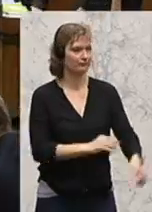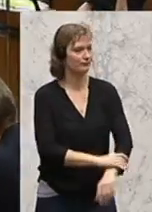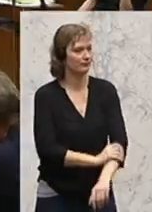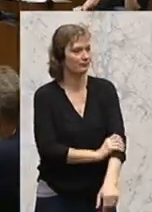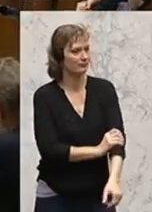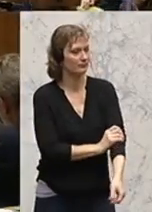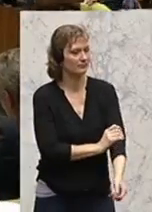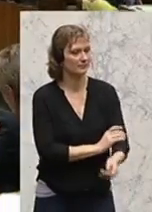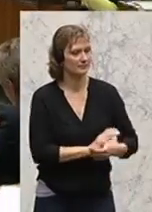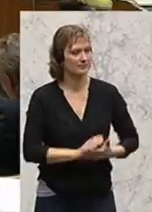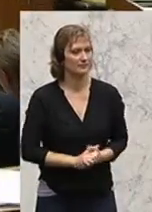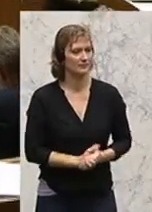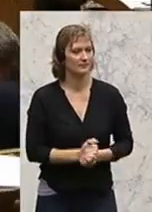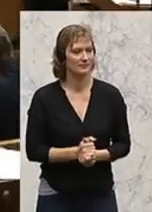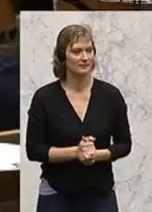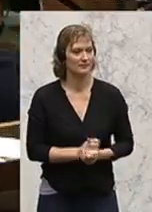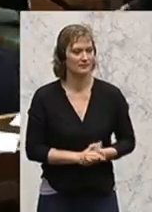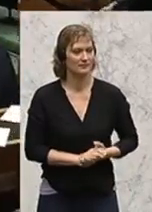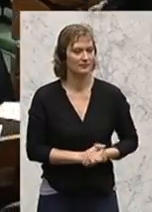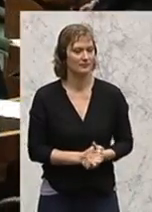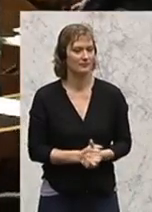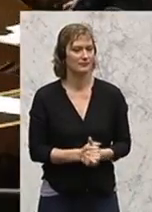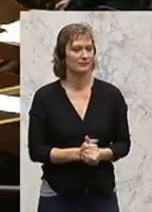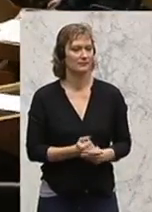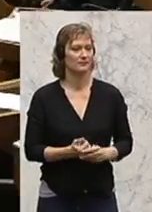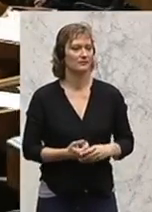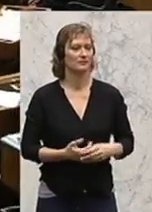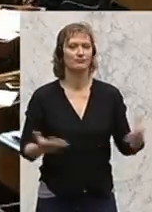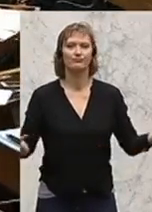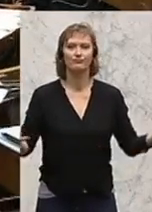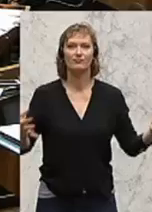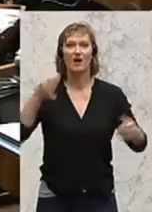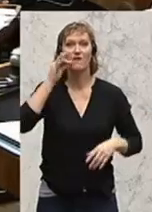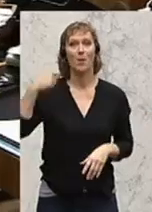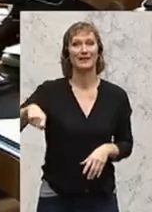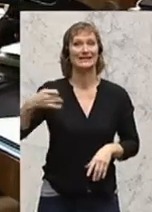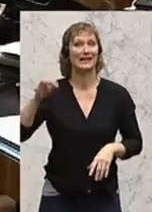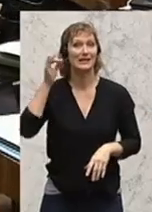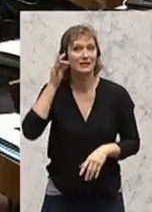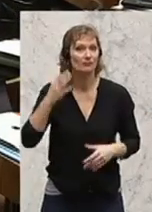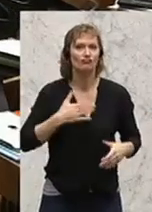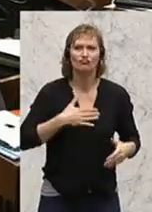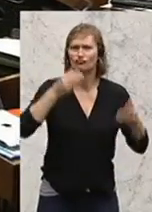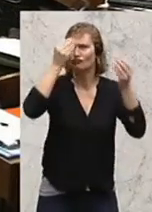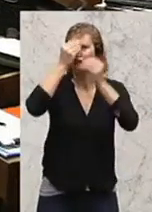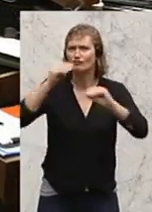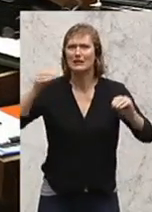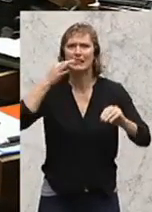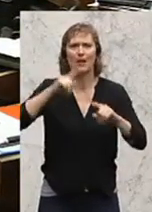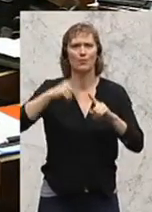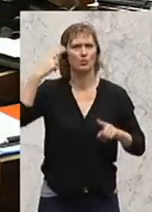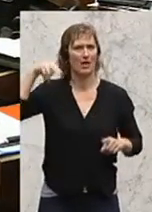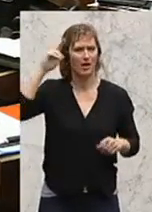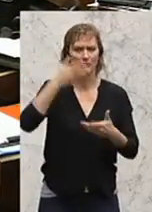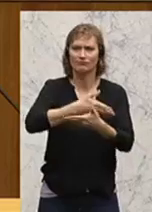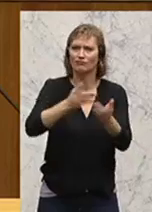Nächster Redner ist Otto Pendl von der SPÖ. Frau Präsidentin, meine geschätzten Damen und Herren, hohes Haus,